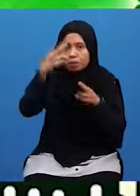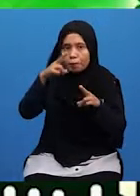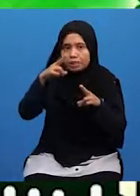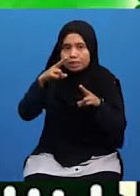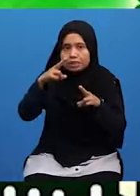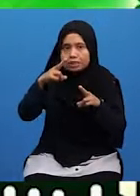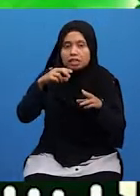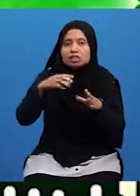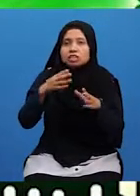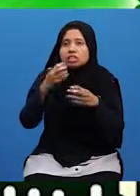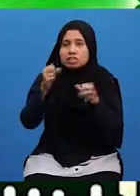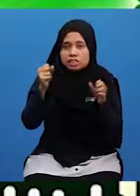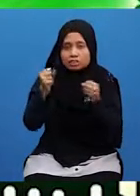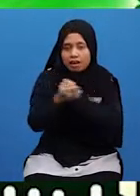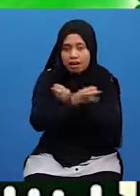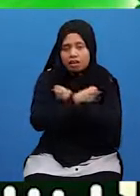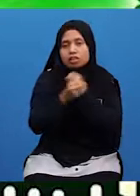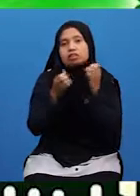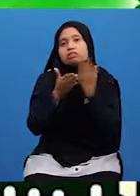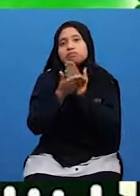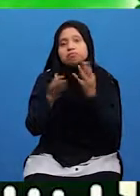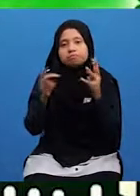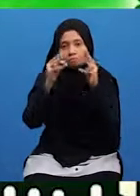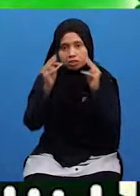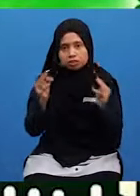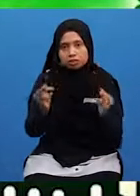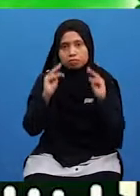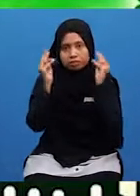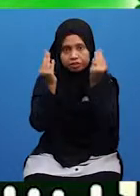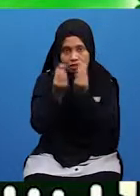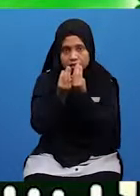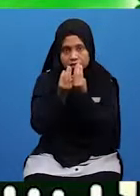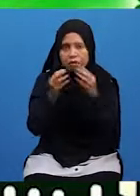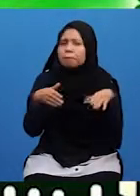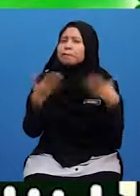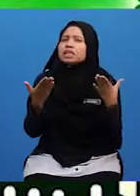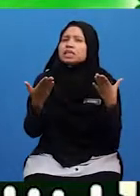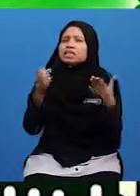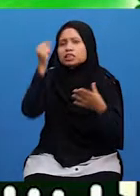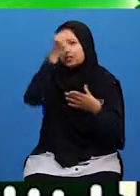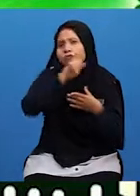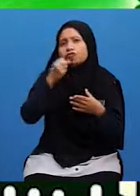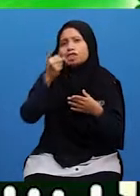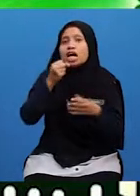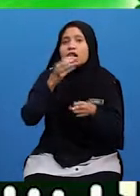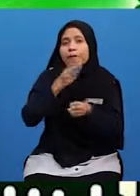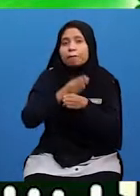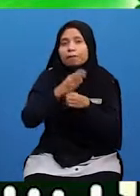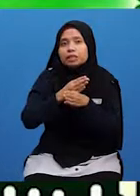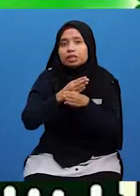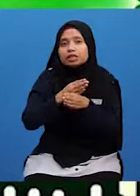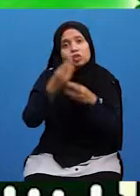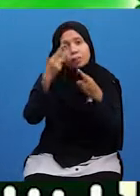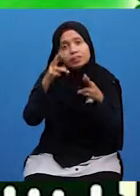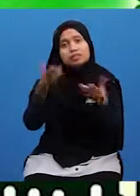Dikagumi oleh Masyarakat Bagaimana sifat sidik Akan menjadi lebih dihormati Dan